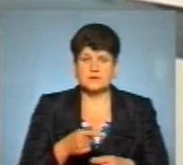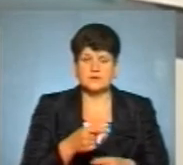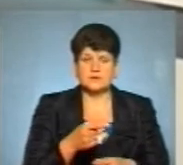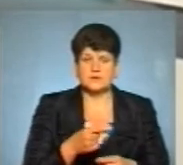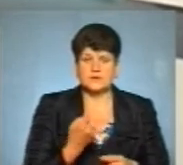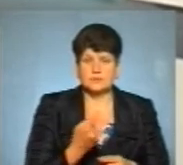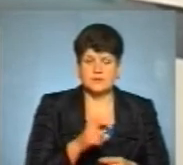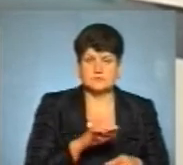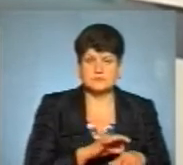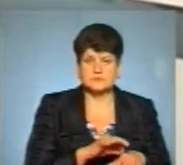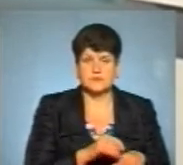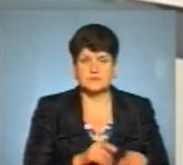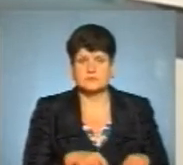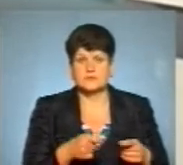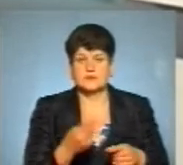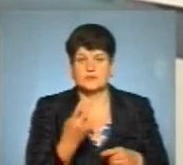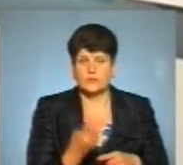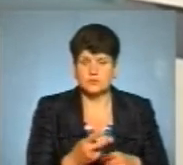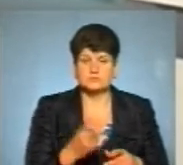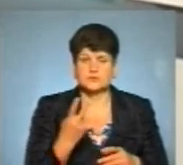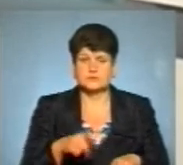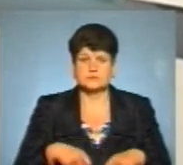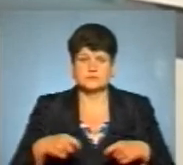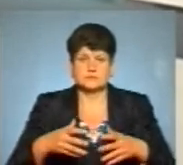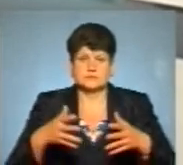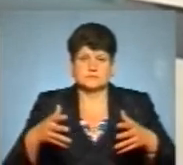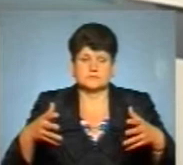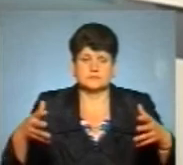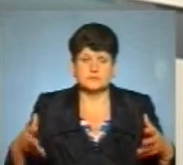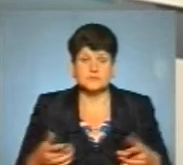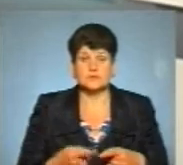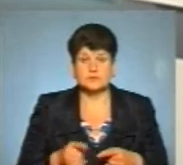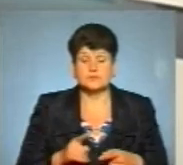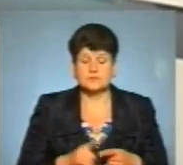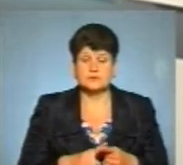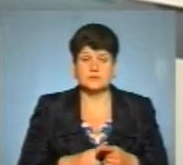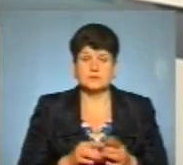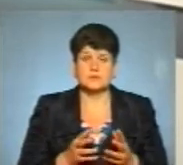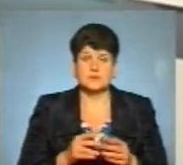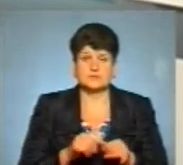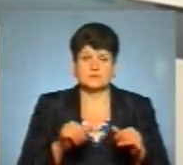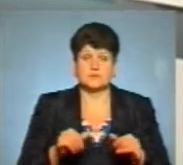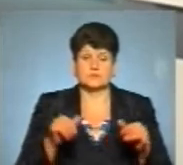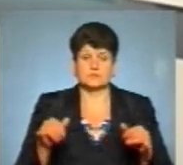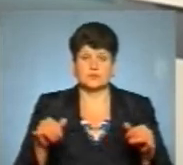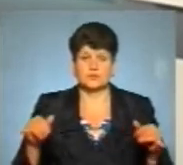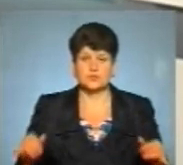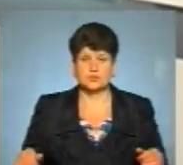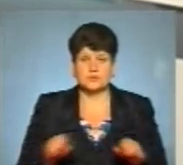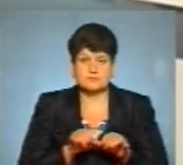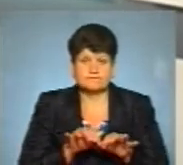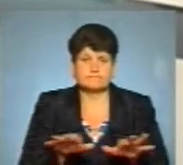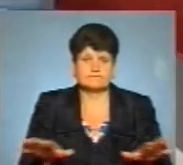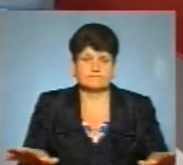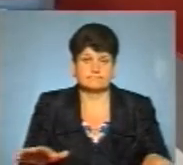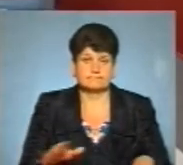трьох, відповідно, більша кількість. І таким чином цей ланцюг розповсюджується в просторі і